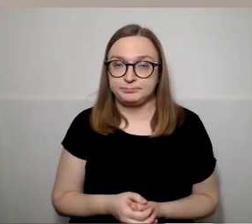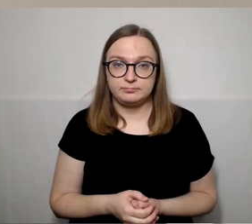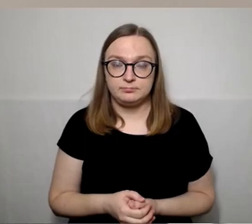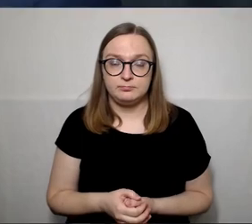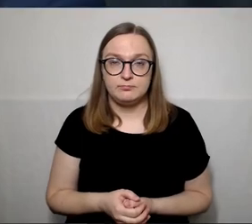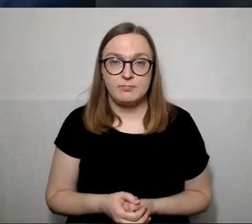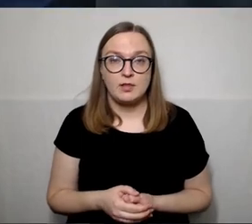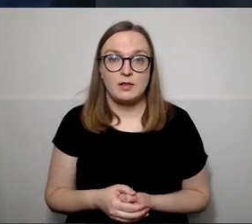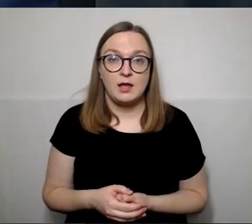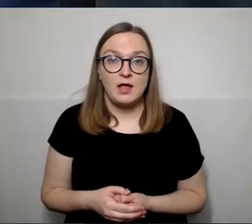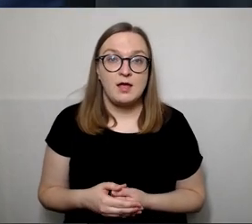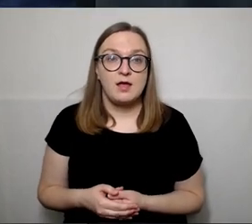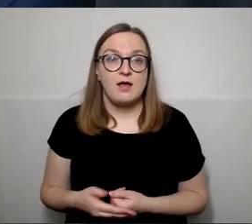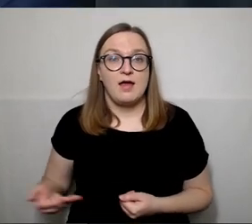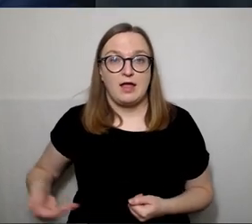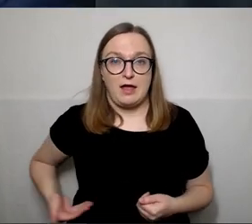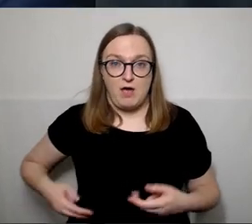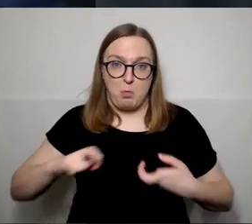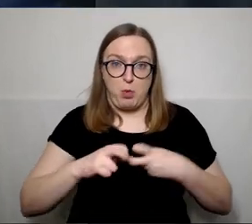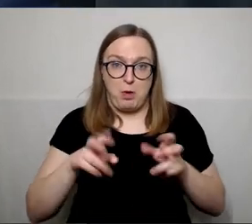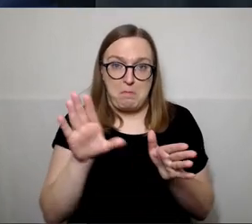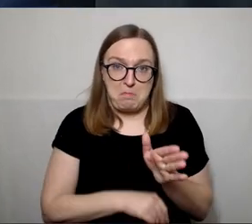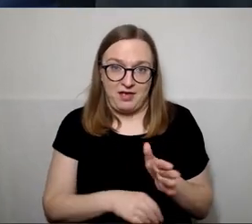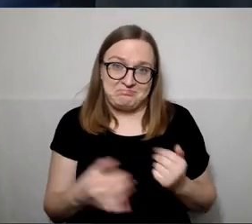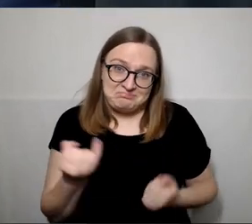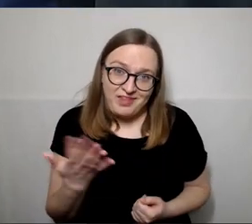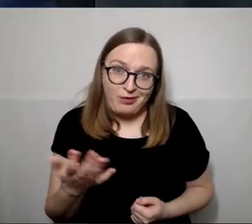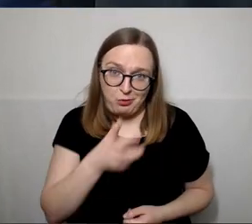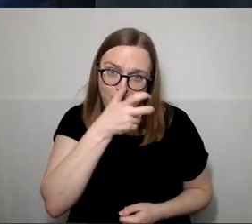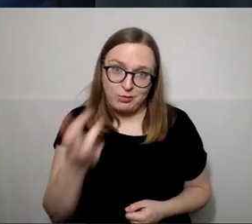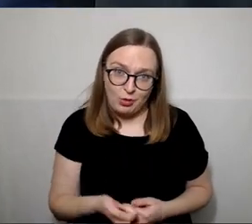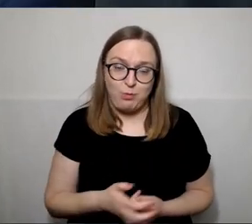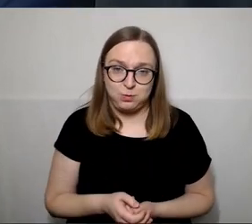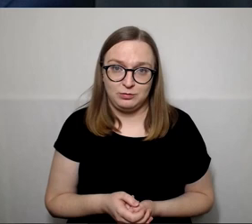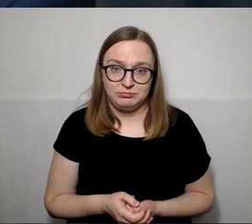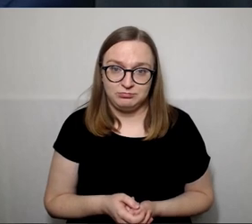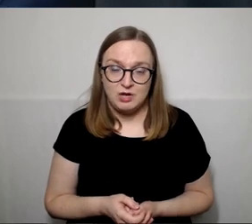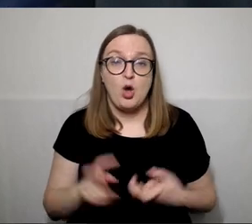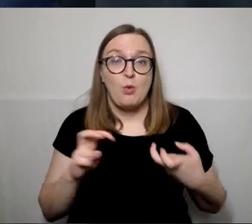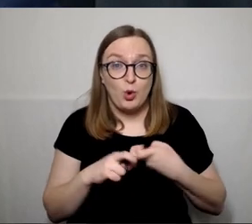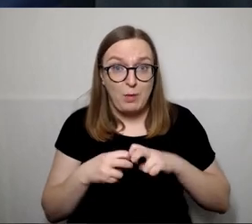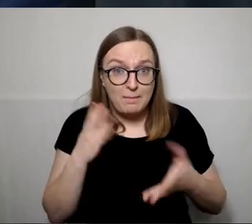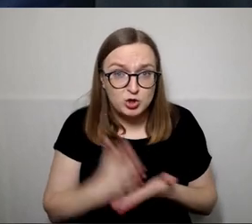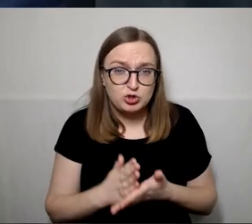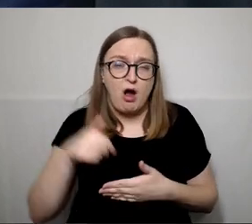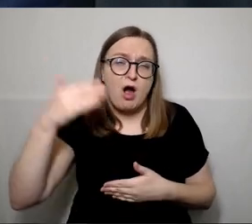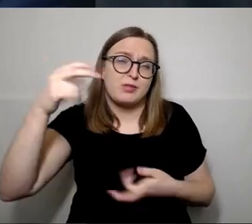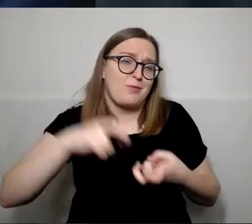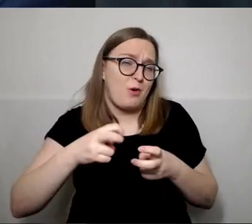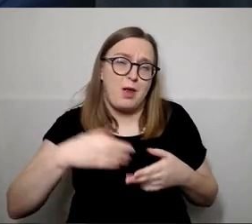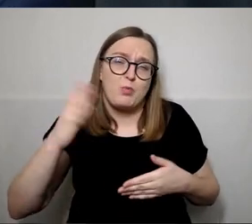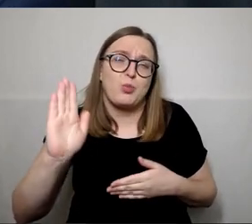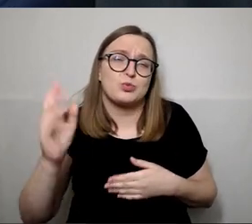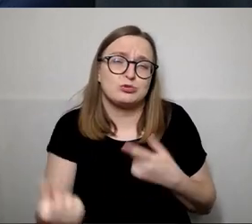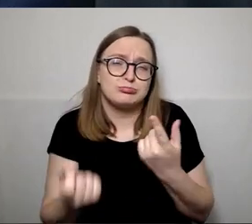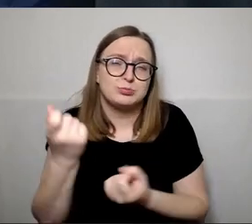Gyvenimas be problemų turbūt būtų neįdomus. Nuo bodos, kad jų yra, kad jų bus, tai tikrai